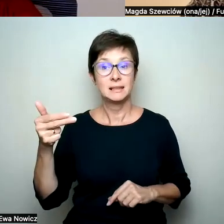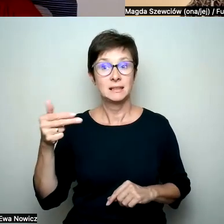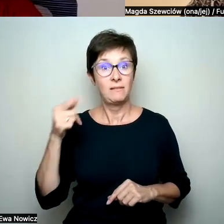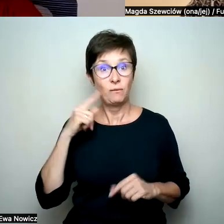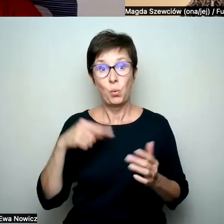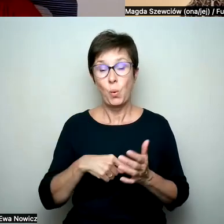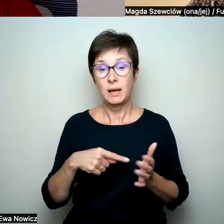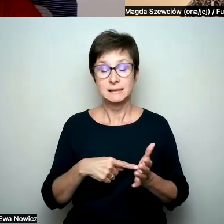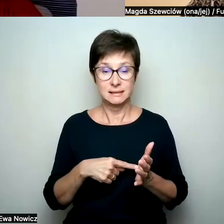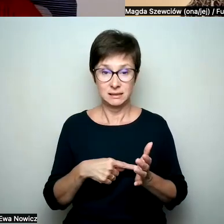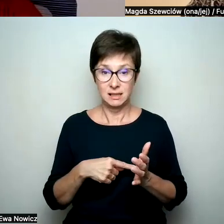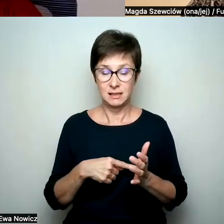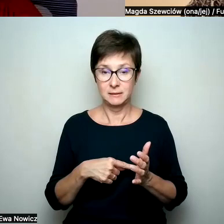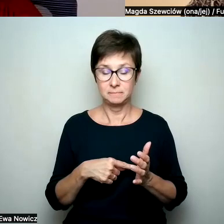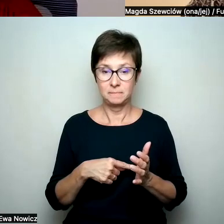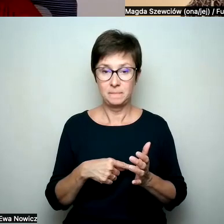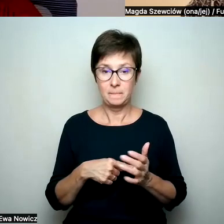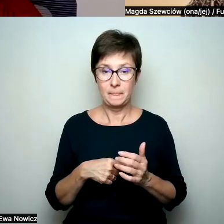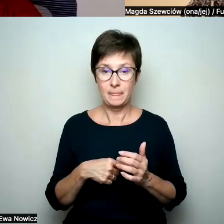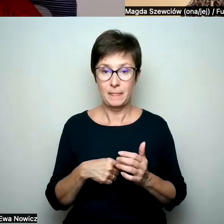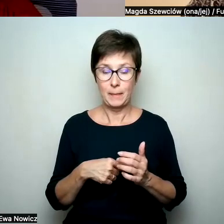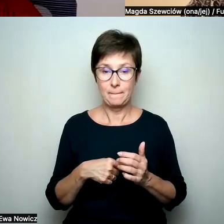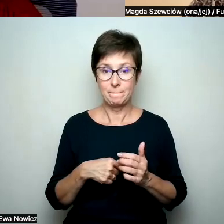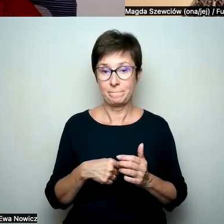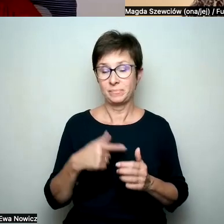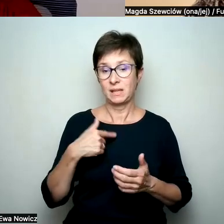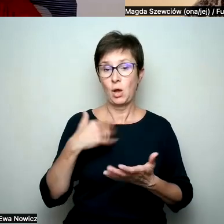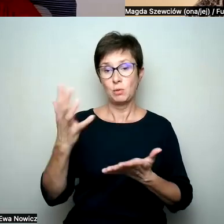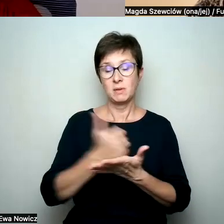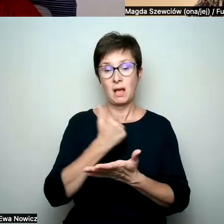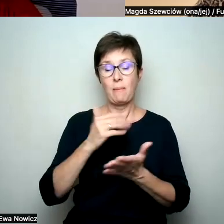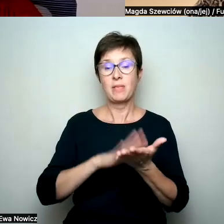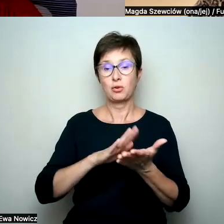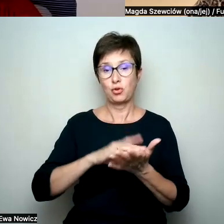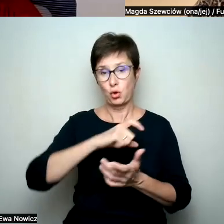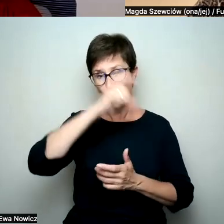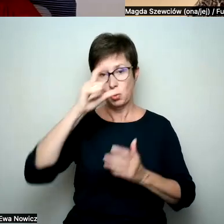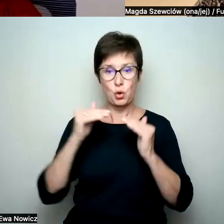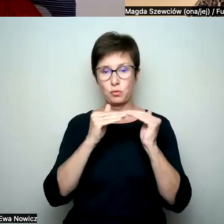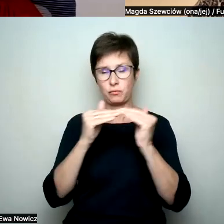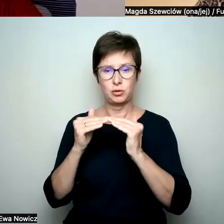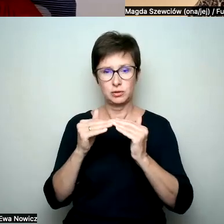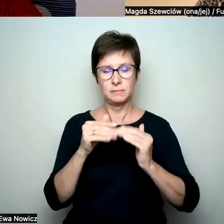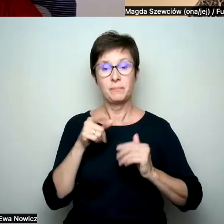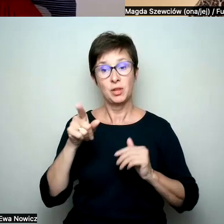momencie tej przemowy przy odbieraniu korony równości wypłynął, że wiele osób miało